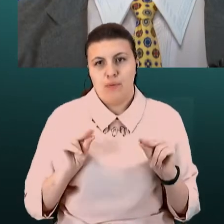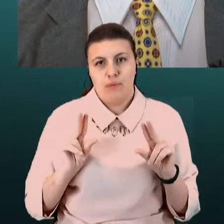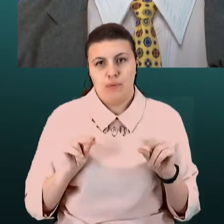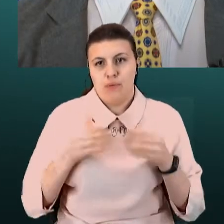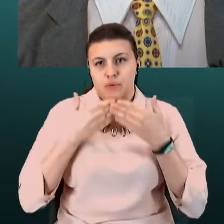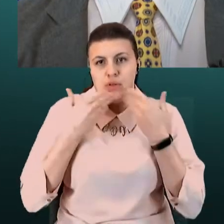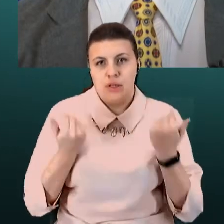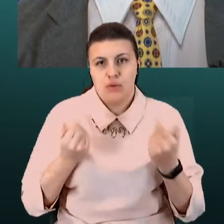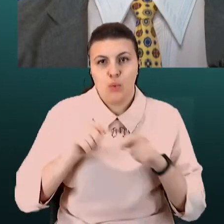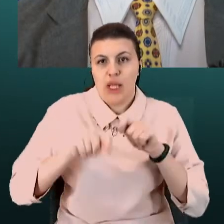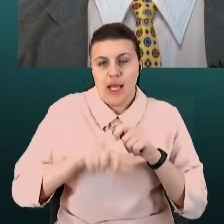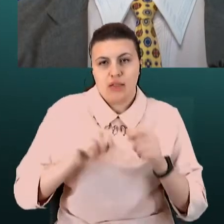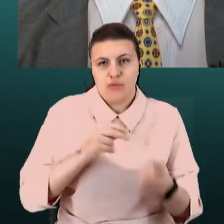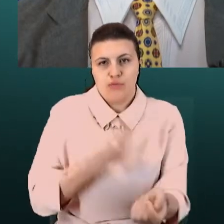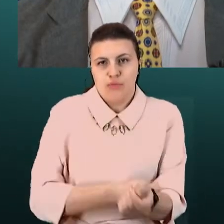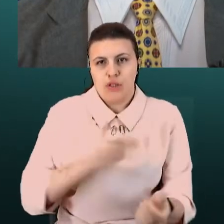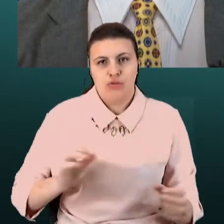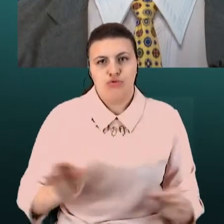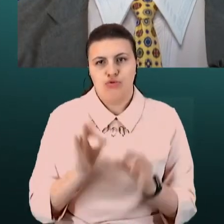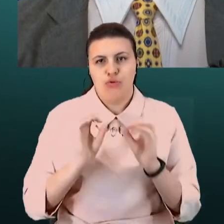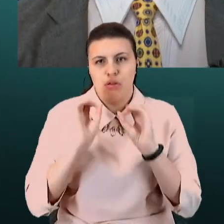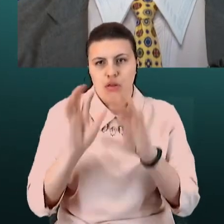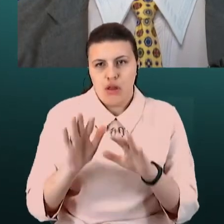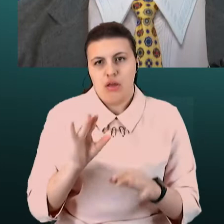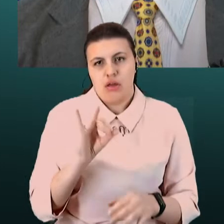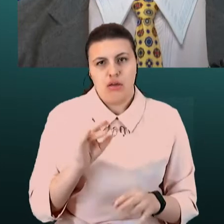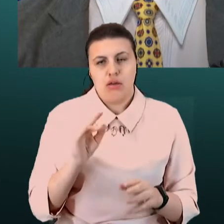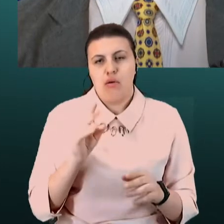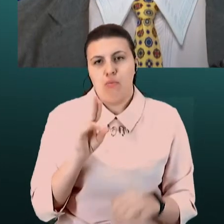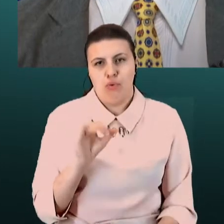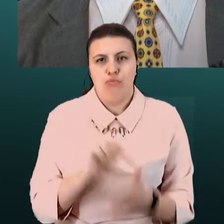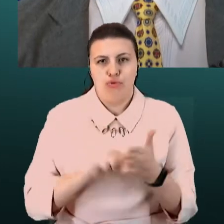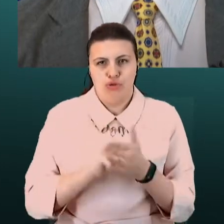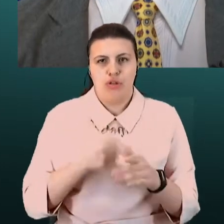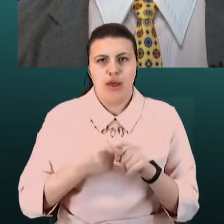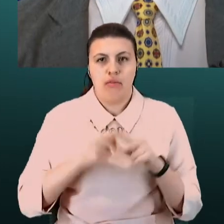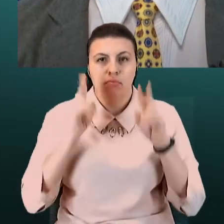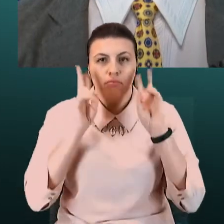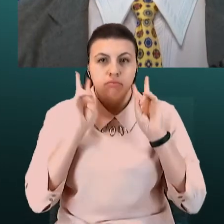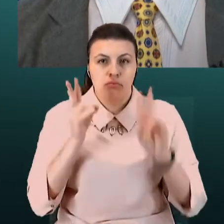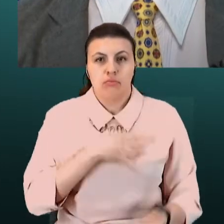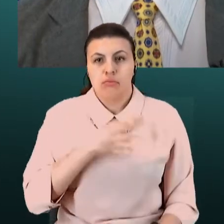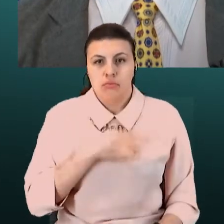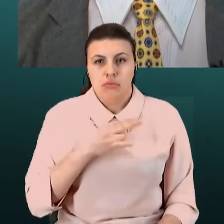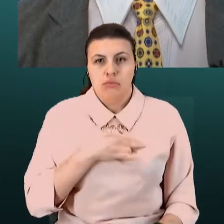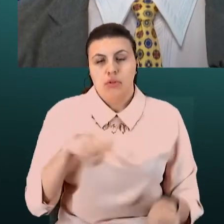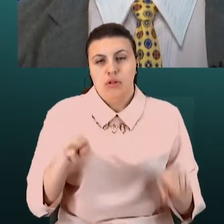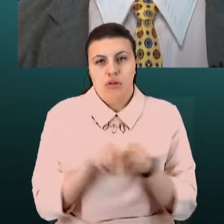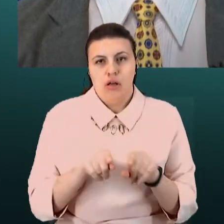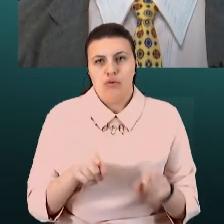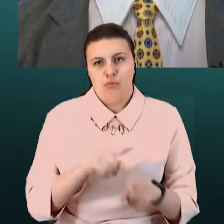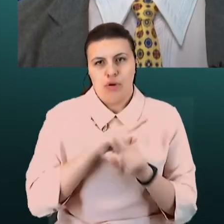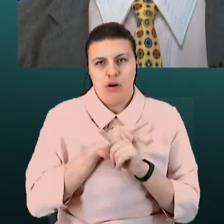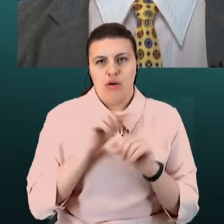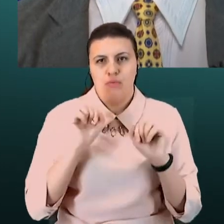теряє вес, здоров'я і, к сожалению, уходить із житни. це найбільш інший сценарій в розвиті